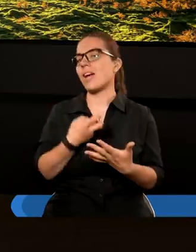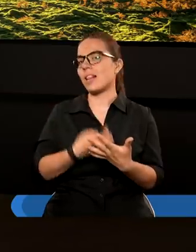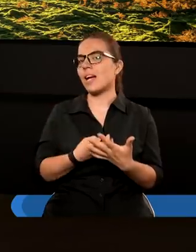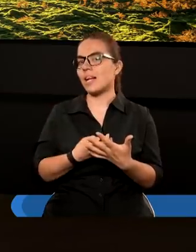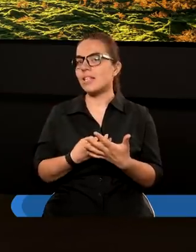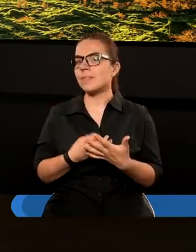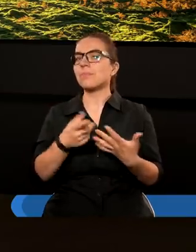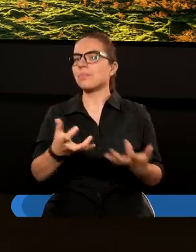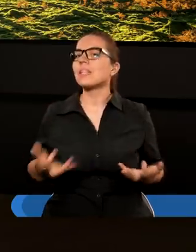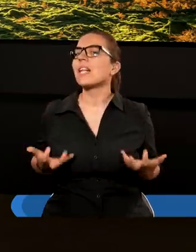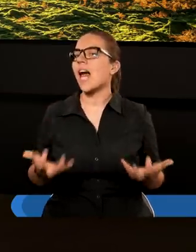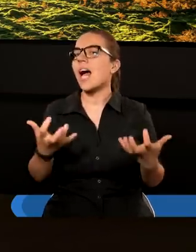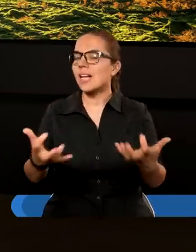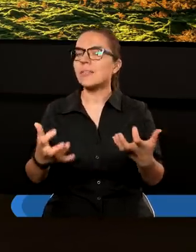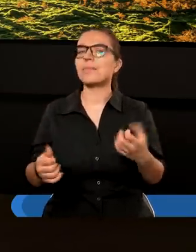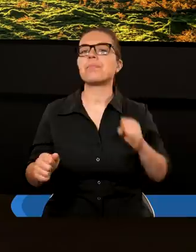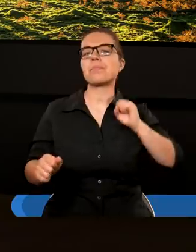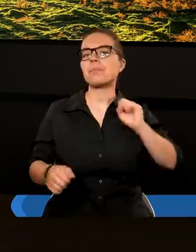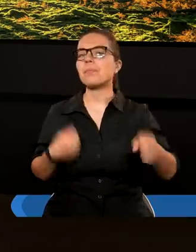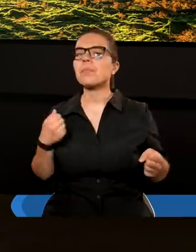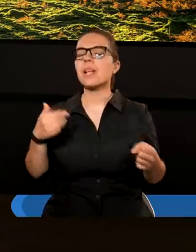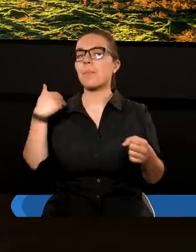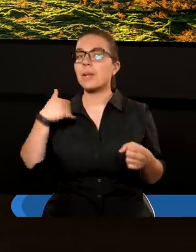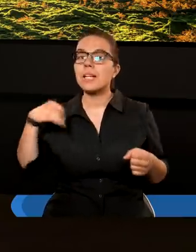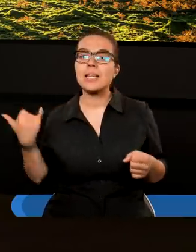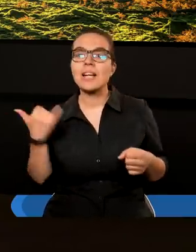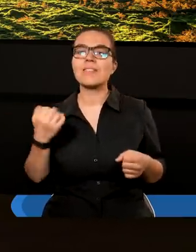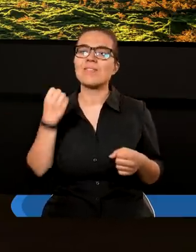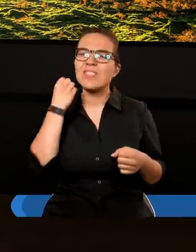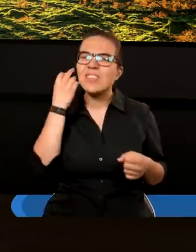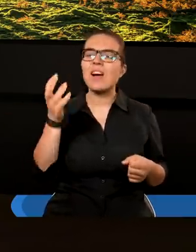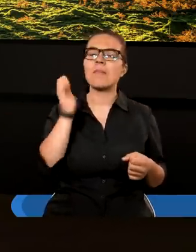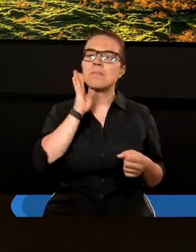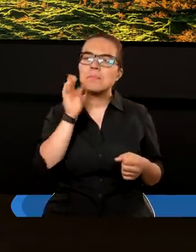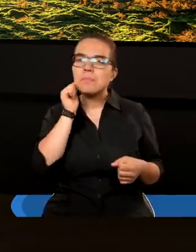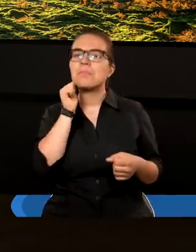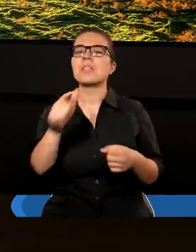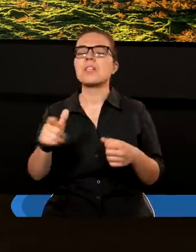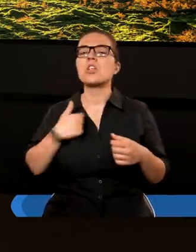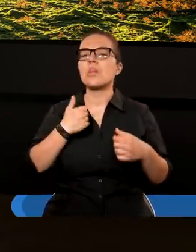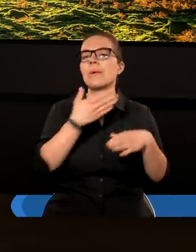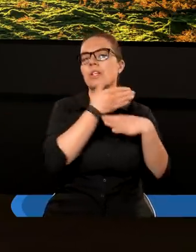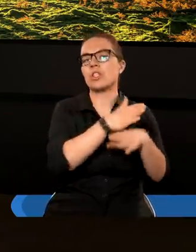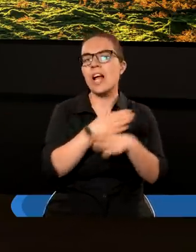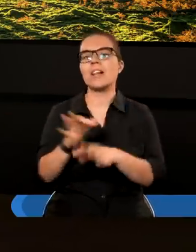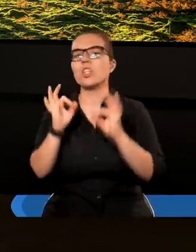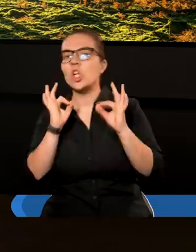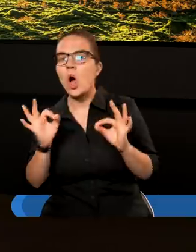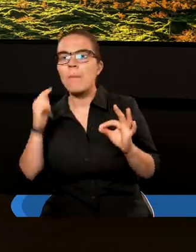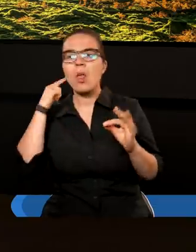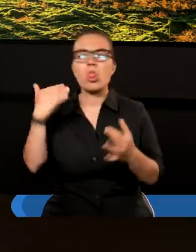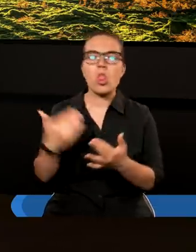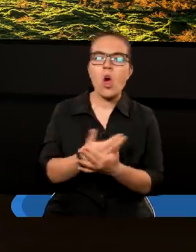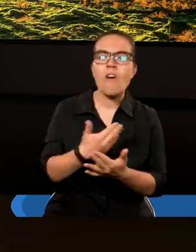Prawda? A więc zachęca do tego, aby wierzący byli wytrwali również w przekazywaniu, w dzieleniu się dobrą nowiną. Ale